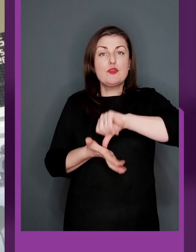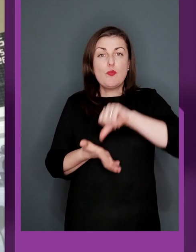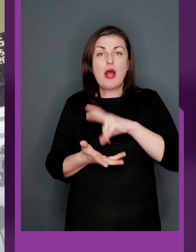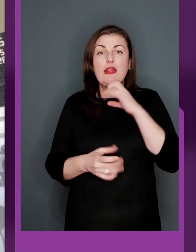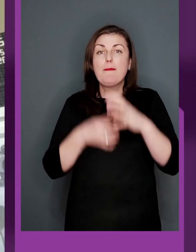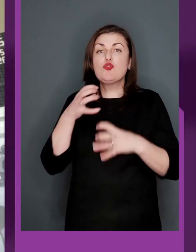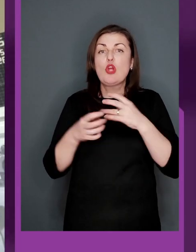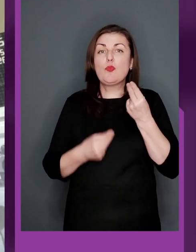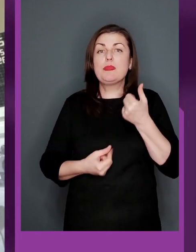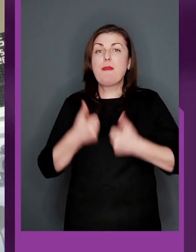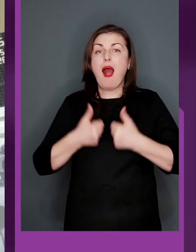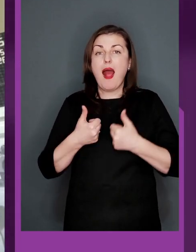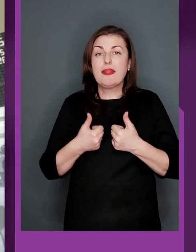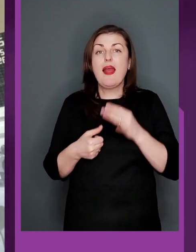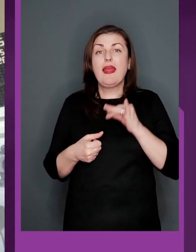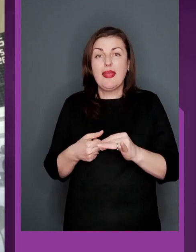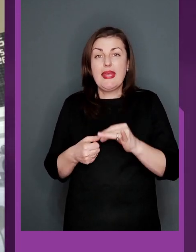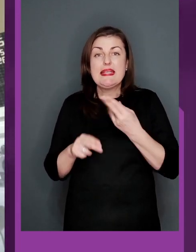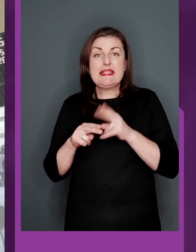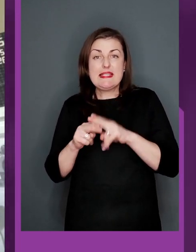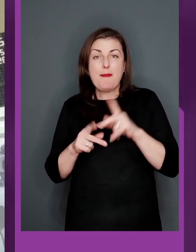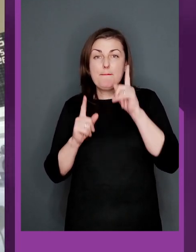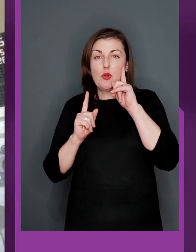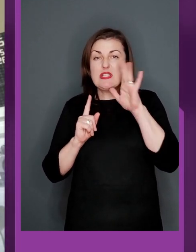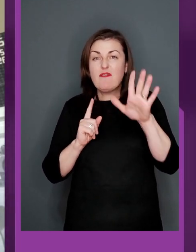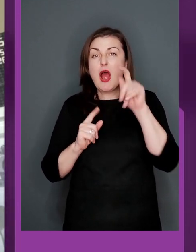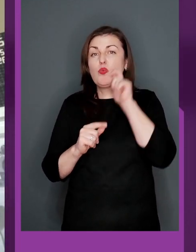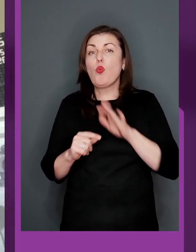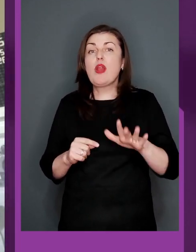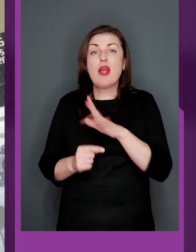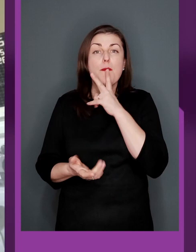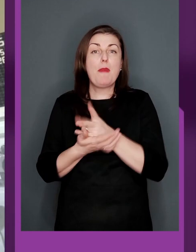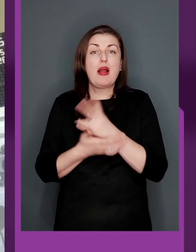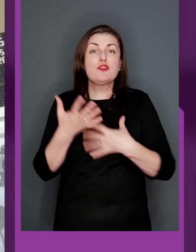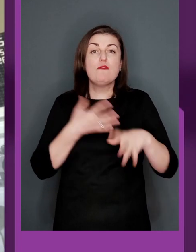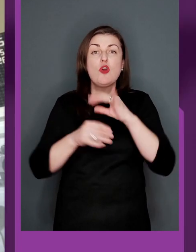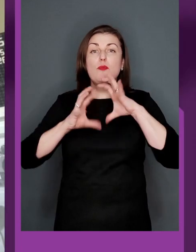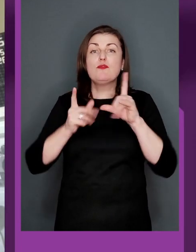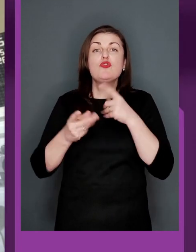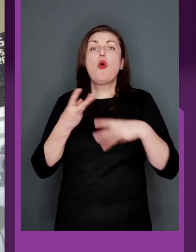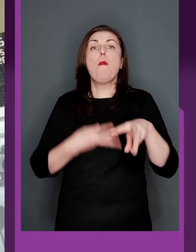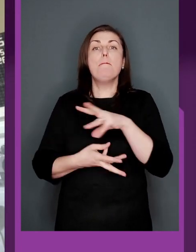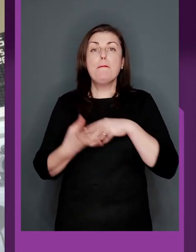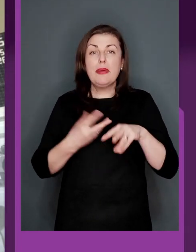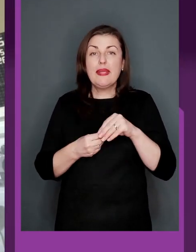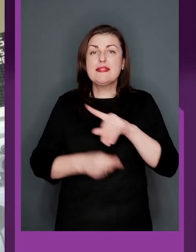виступати на міжнародних змаганнях і цим прославляти Україну і показати всьому світу, що ми